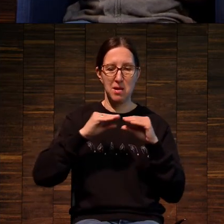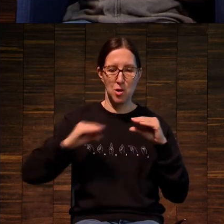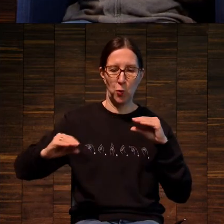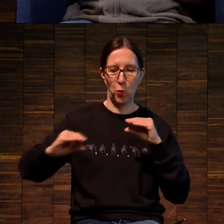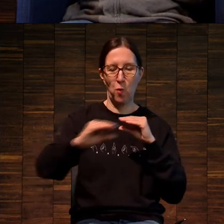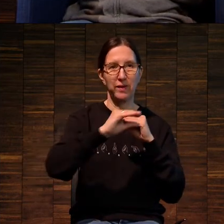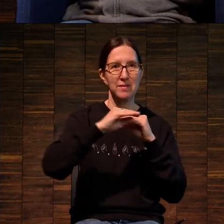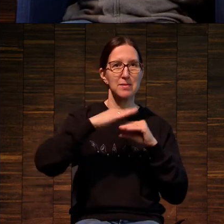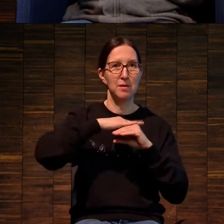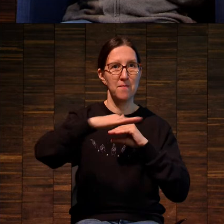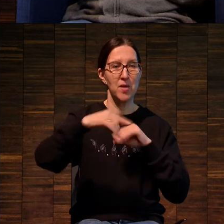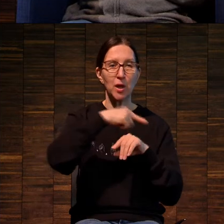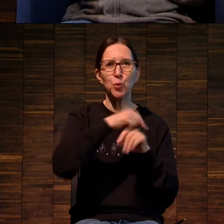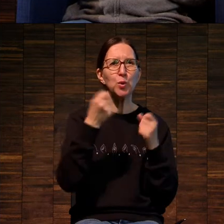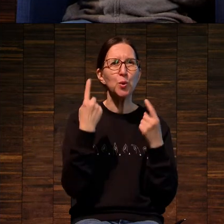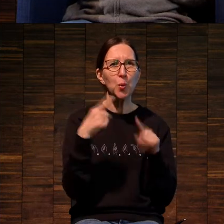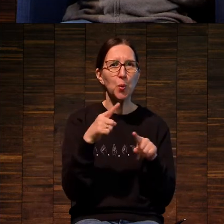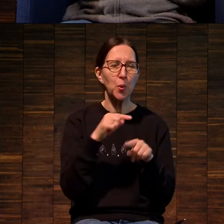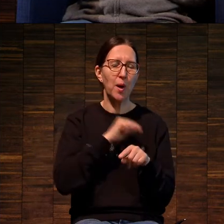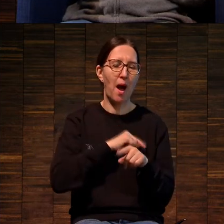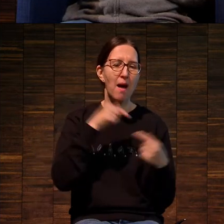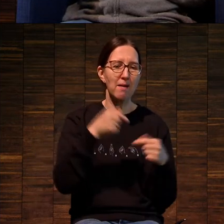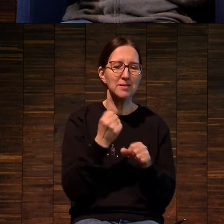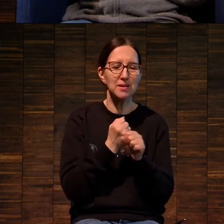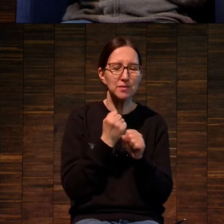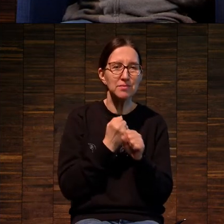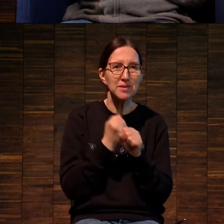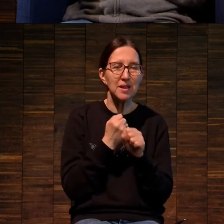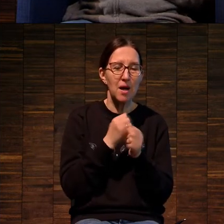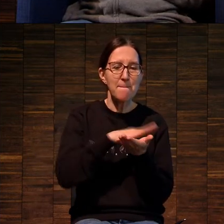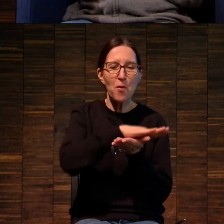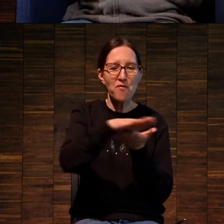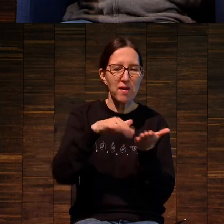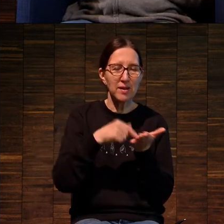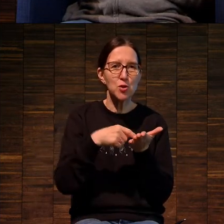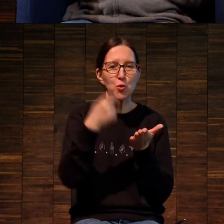другой характер штриха, другой характер работы с поверхностью. И